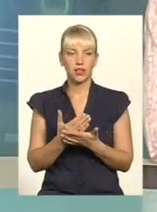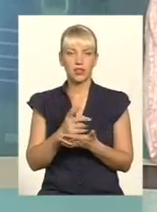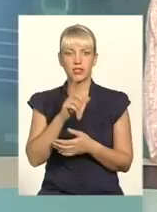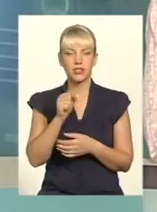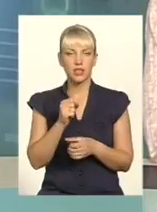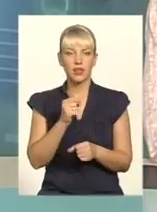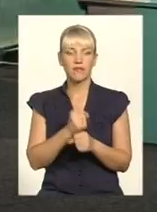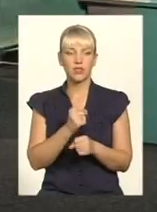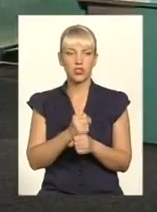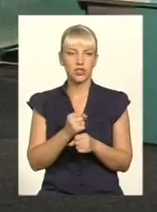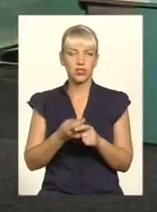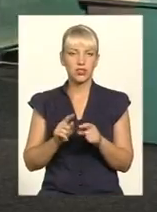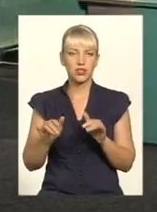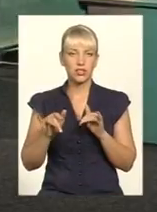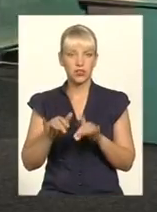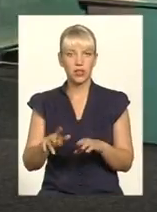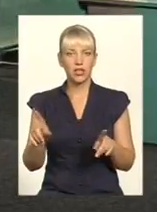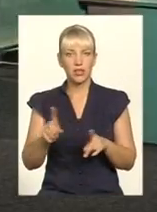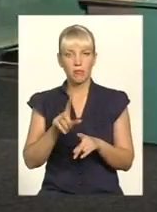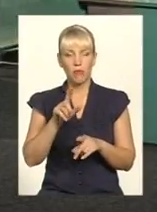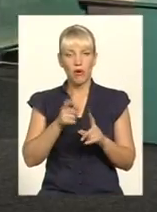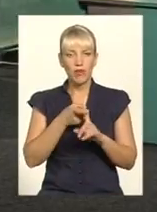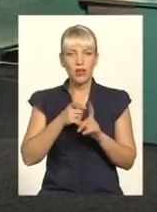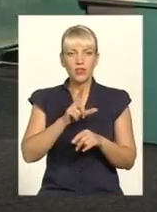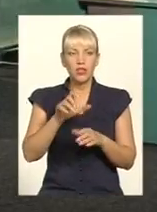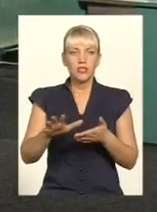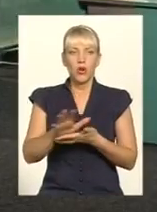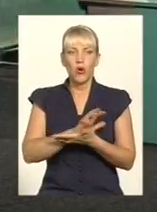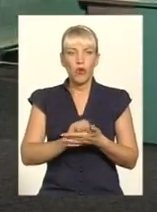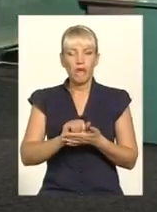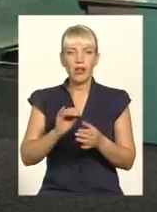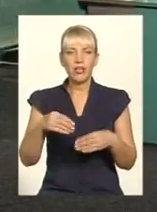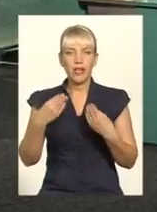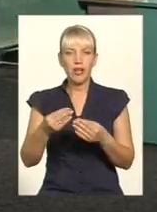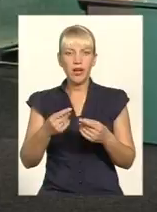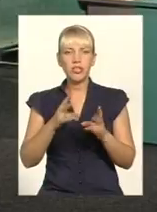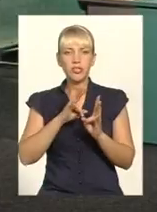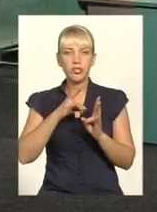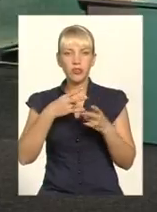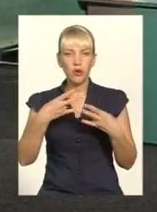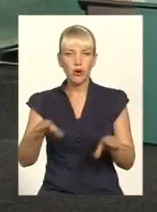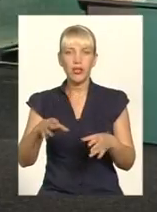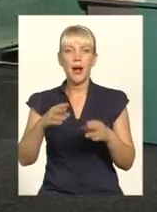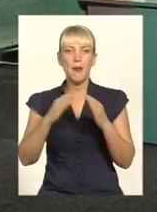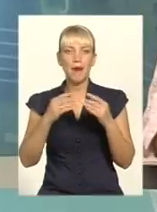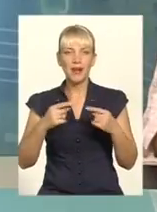дій, пов'язаних з руйнуваннями, з завданням шкоди майну, з